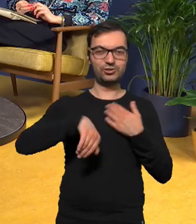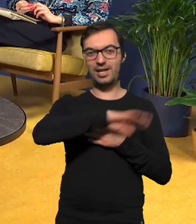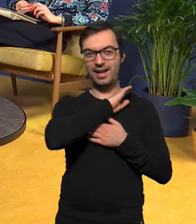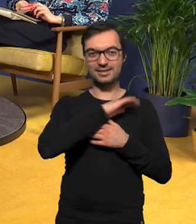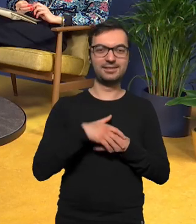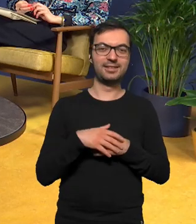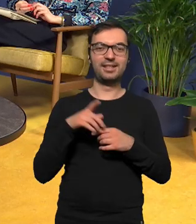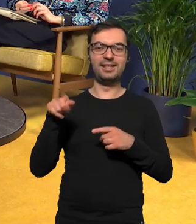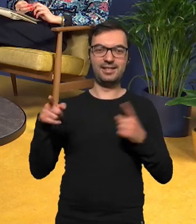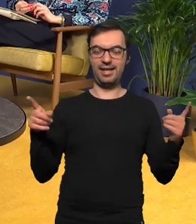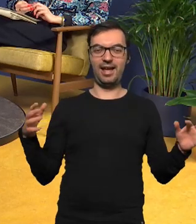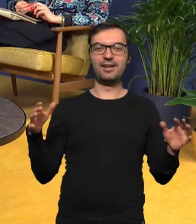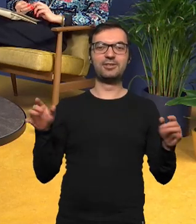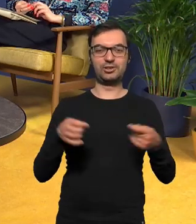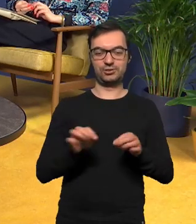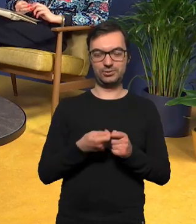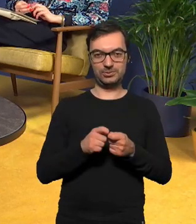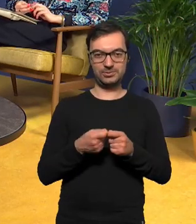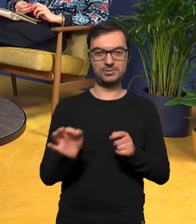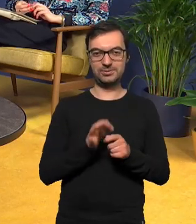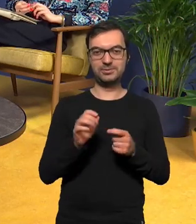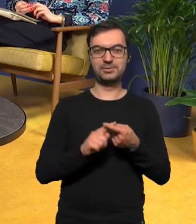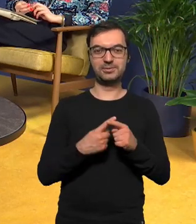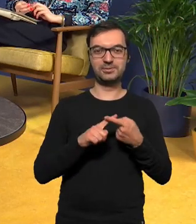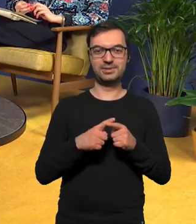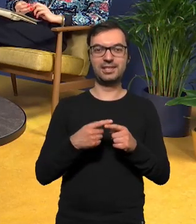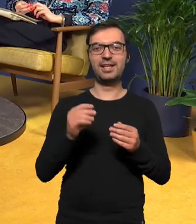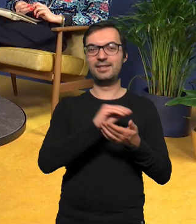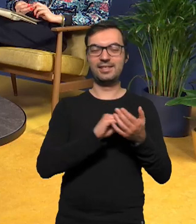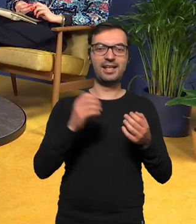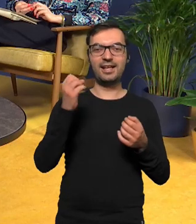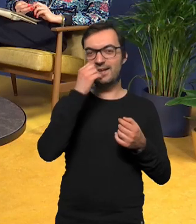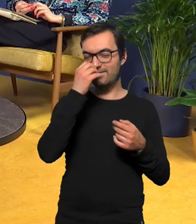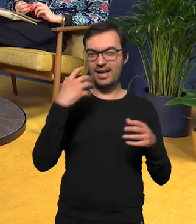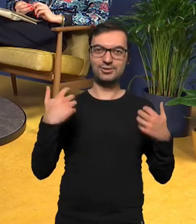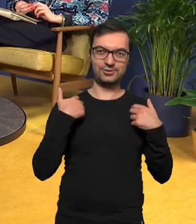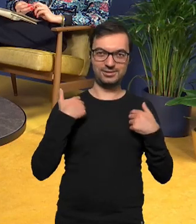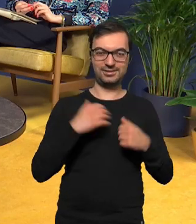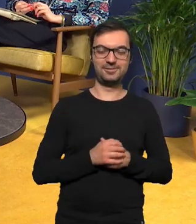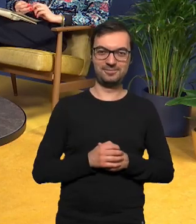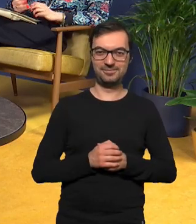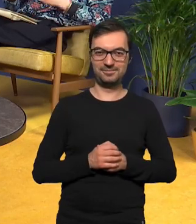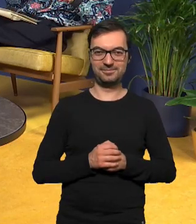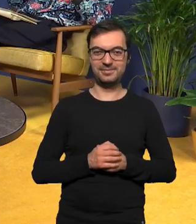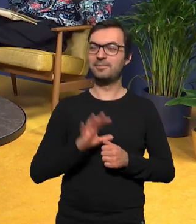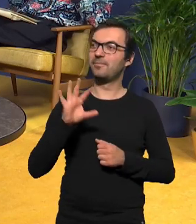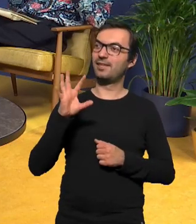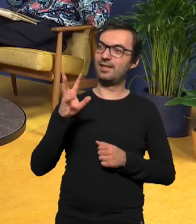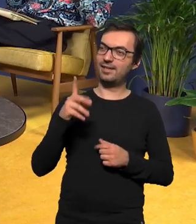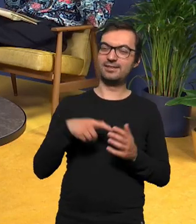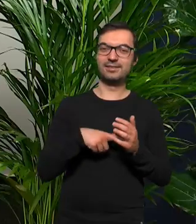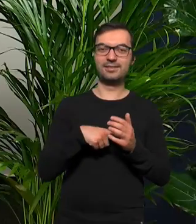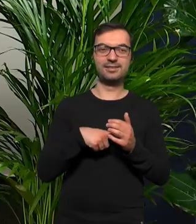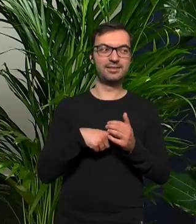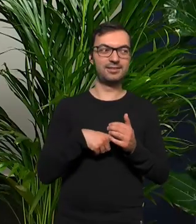zaczynasz tamty to miastej i jest napisany kwiat jestestwa piękne chociaż się to świadczy o